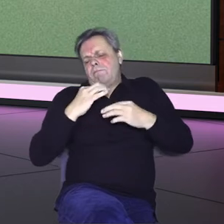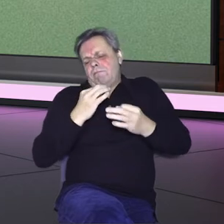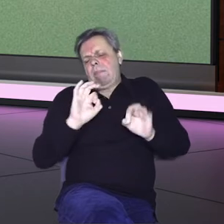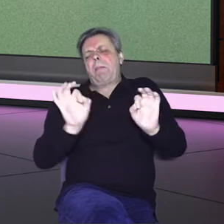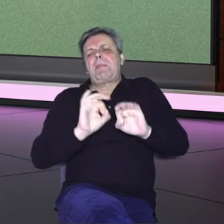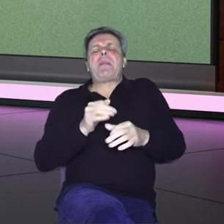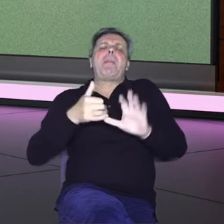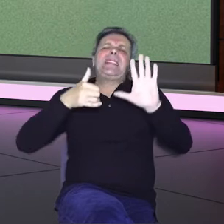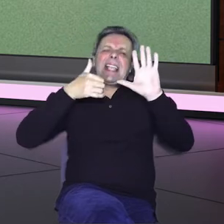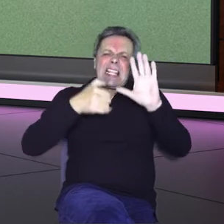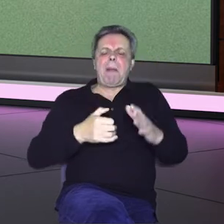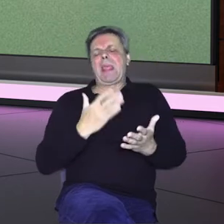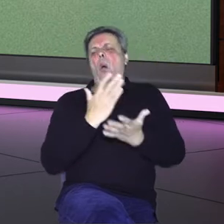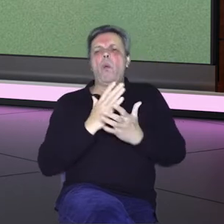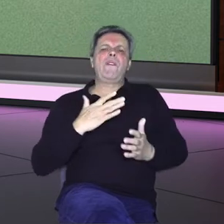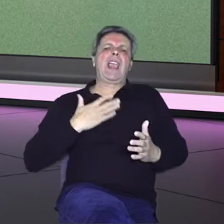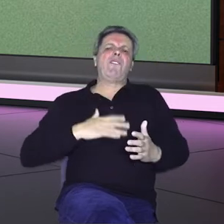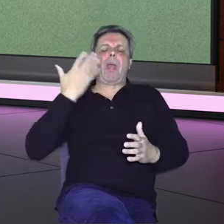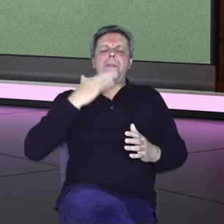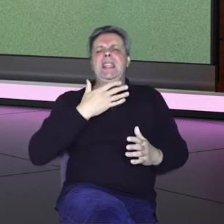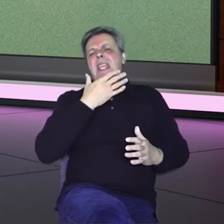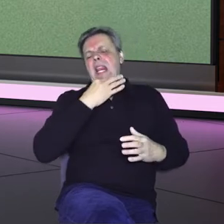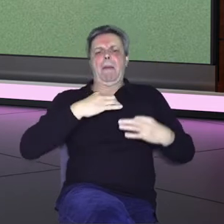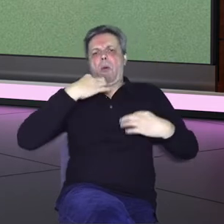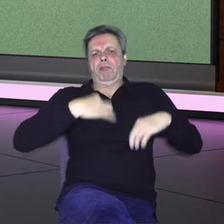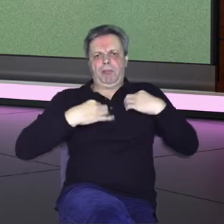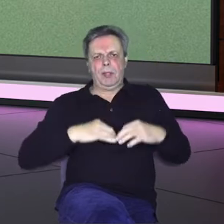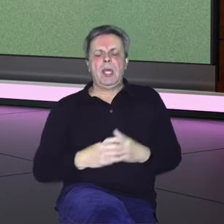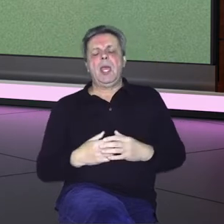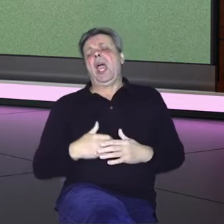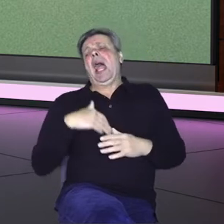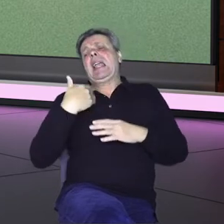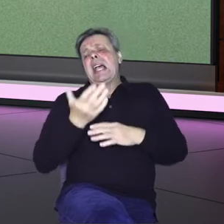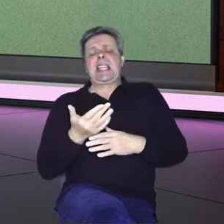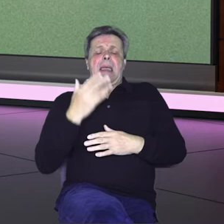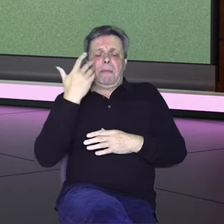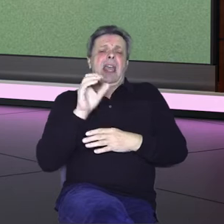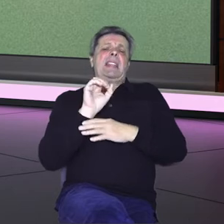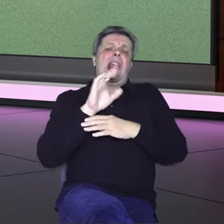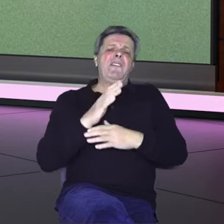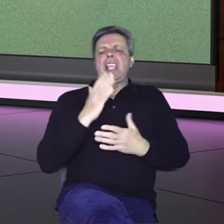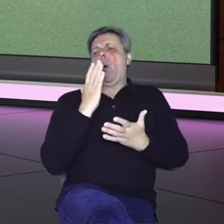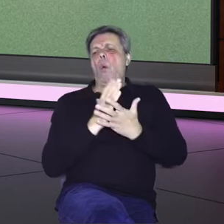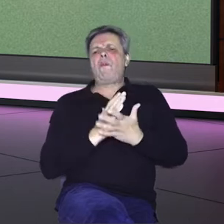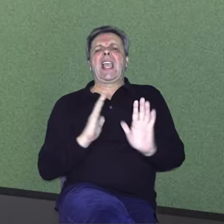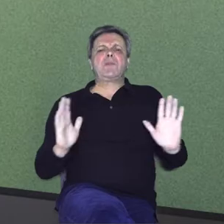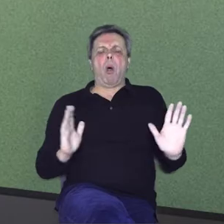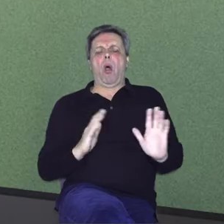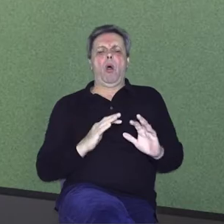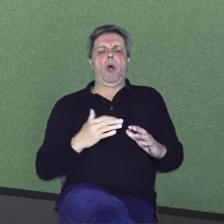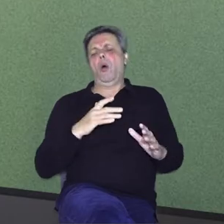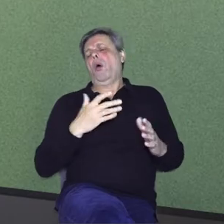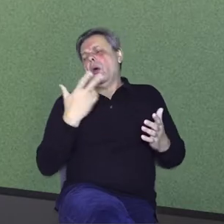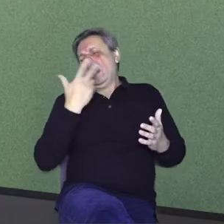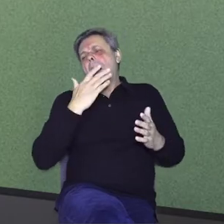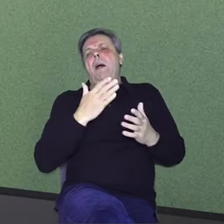također i dovršavamo našu snimku za izbor da bude plasirana kasnije na televizije. I uvijek smo, naravno, umeđu snimkama,